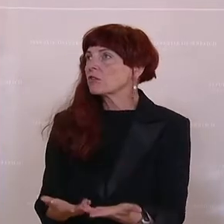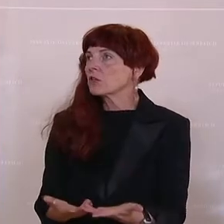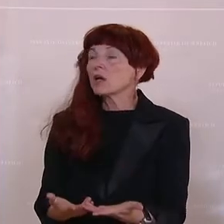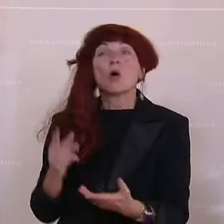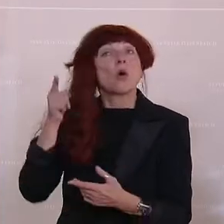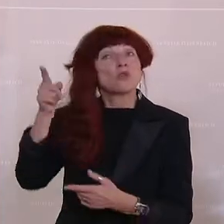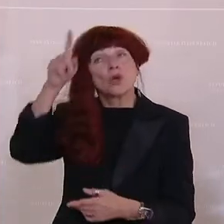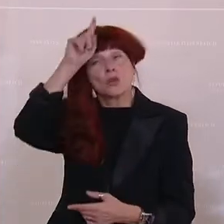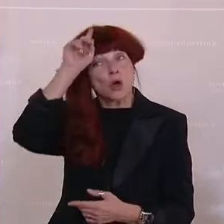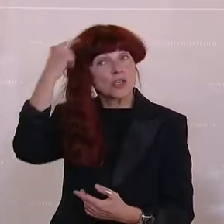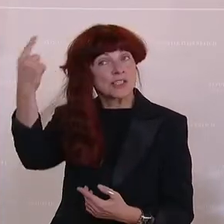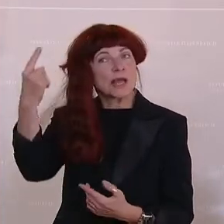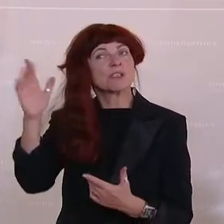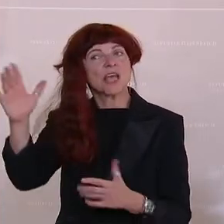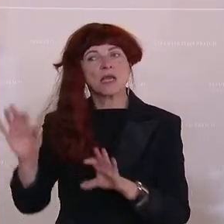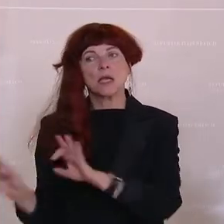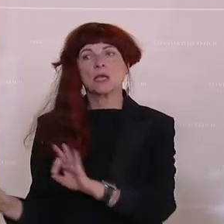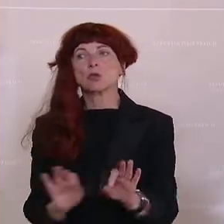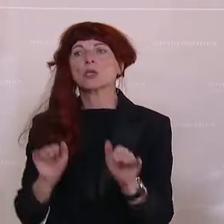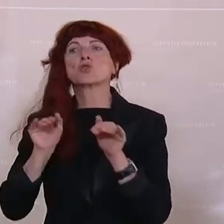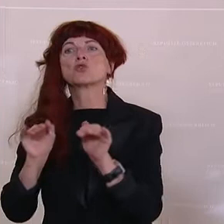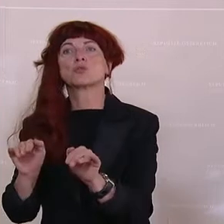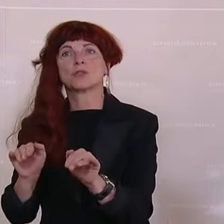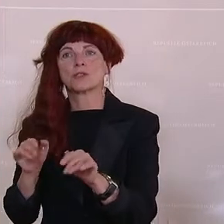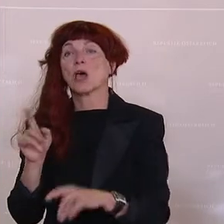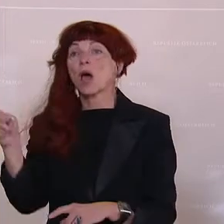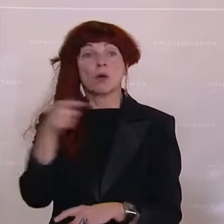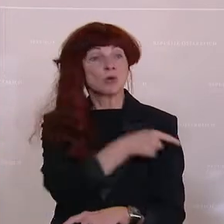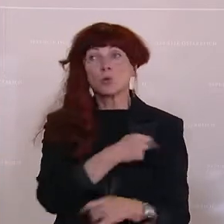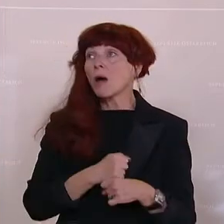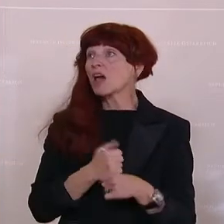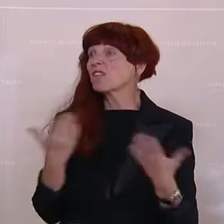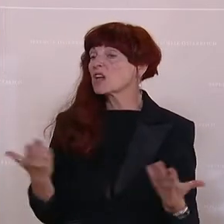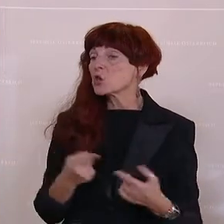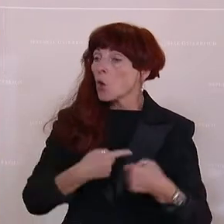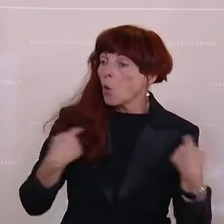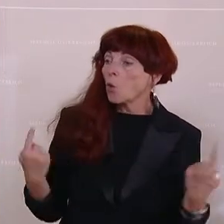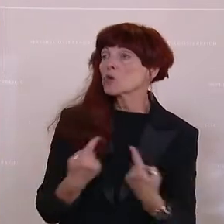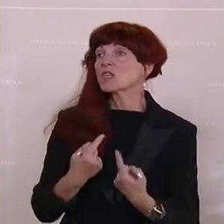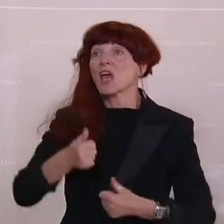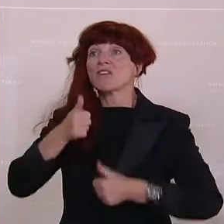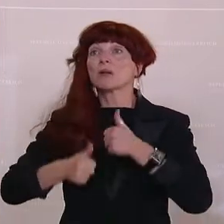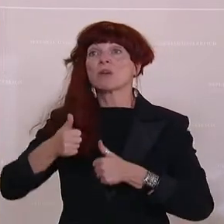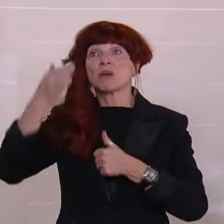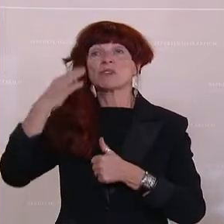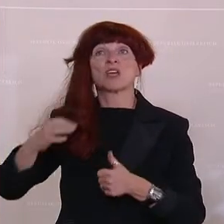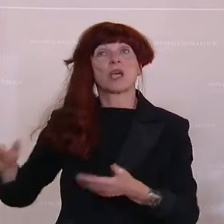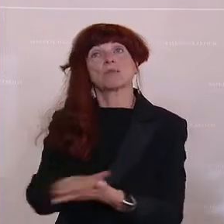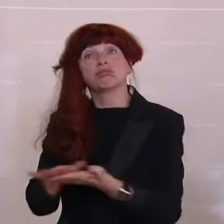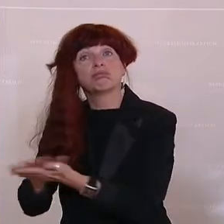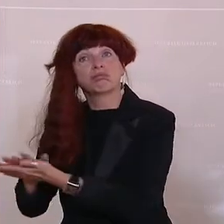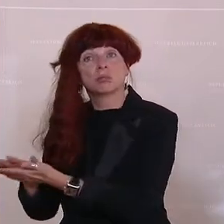ihre Industrie. Und was machen sie? Sie zerstören unsere Wettbewerbsfähigkeit. Und die Deutschen werden unsere